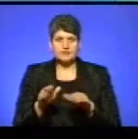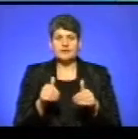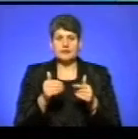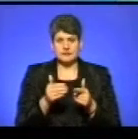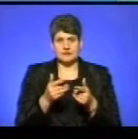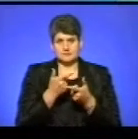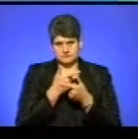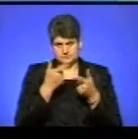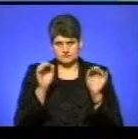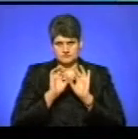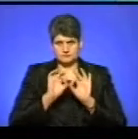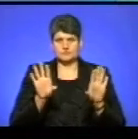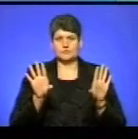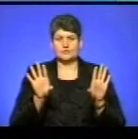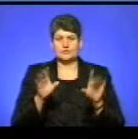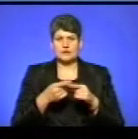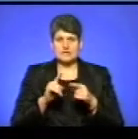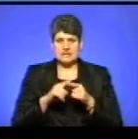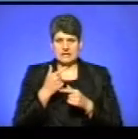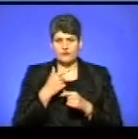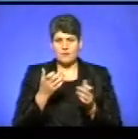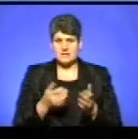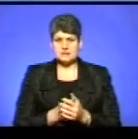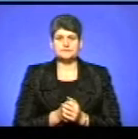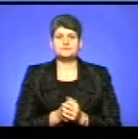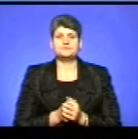публічності цій інформації.